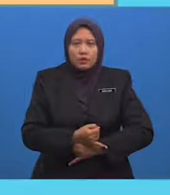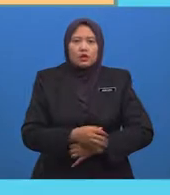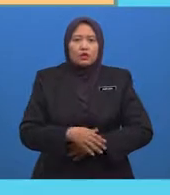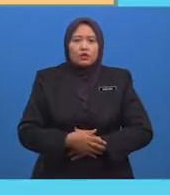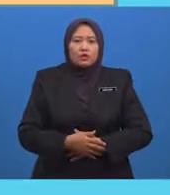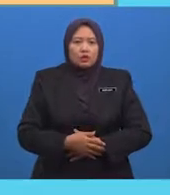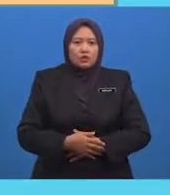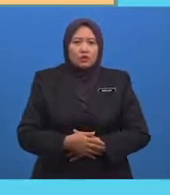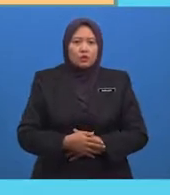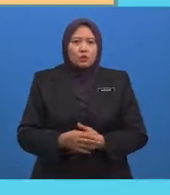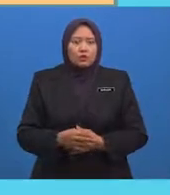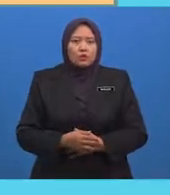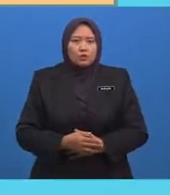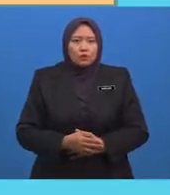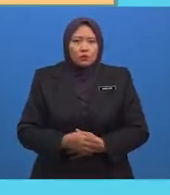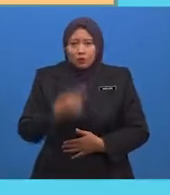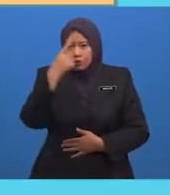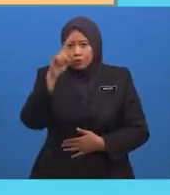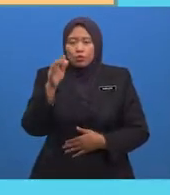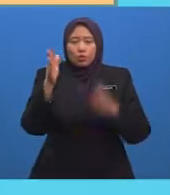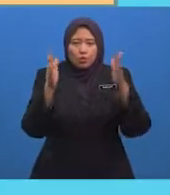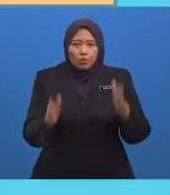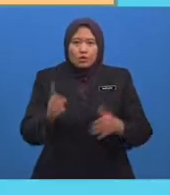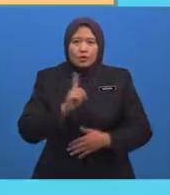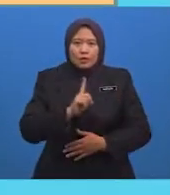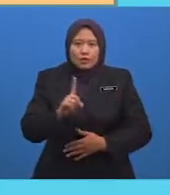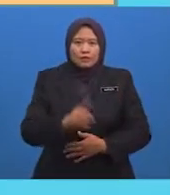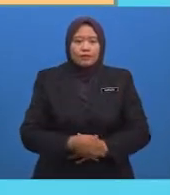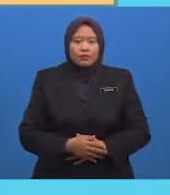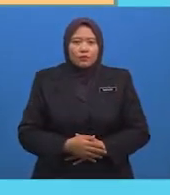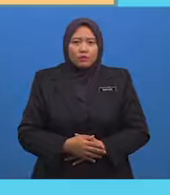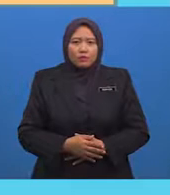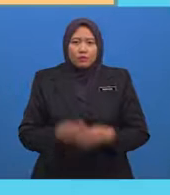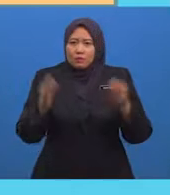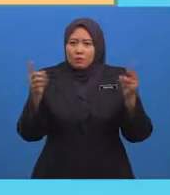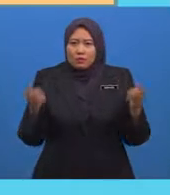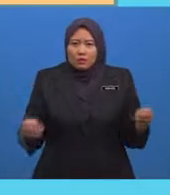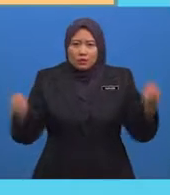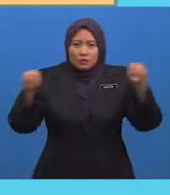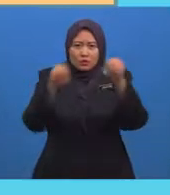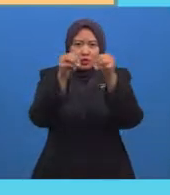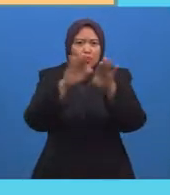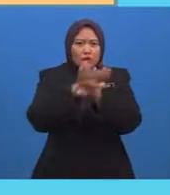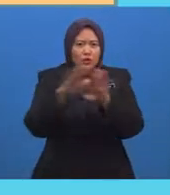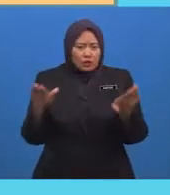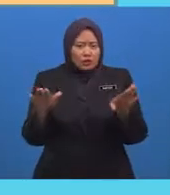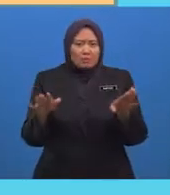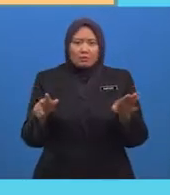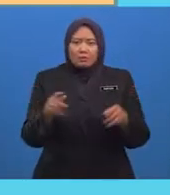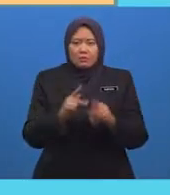masyarakat Untuk menuntut ilmu Sama ada pada waktu siang Atau pada waktu malam